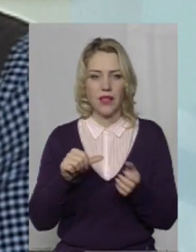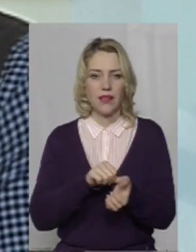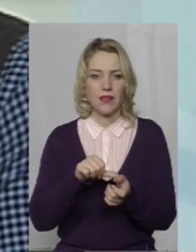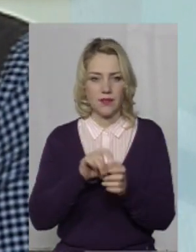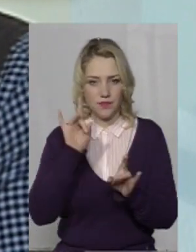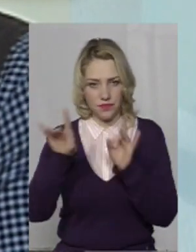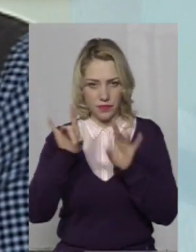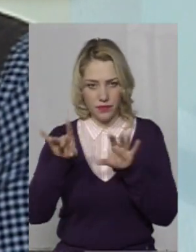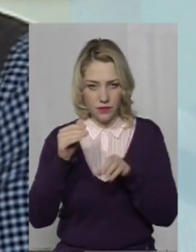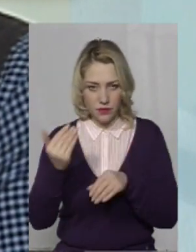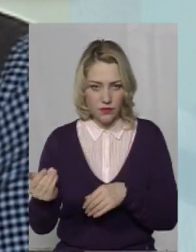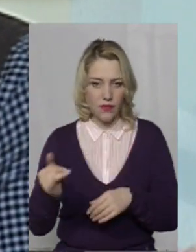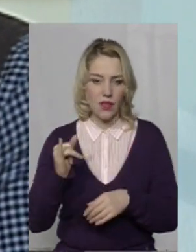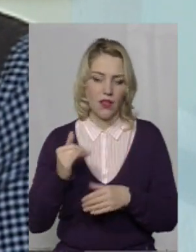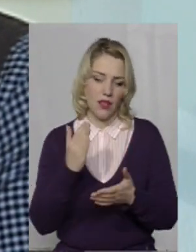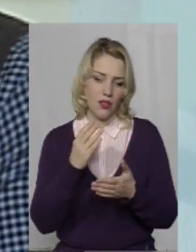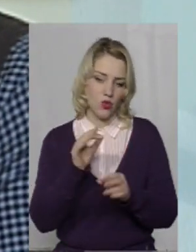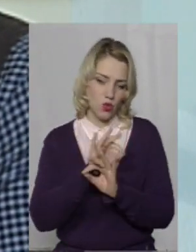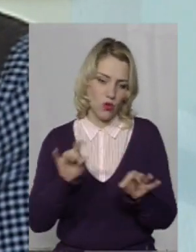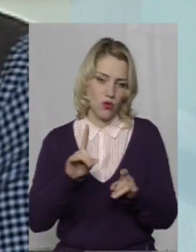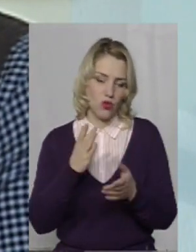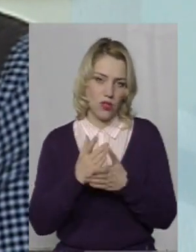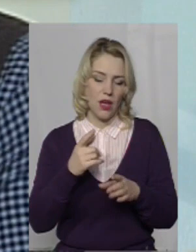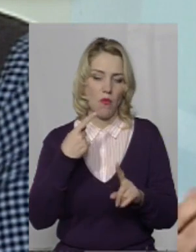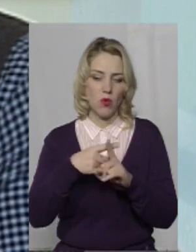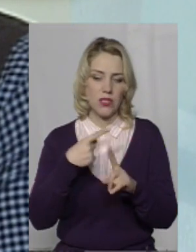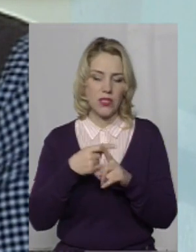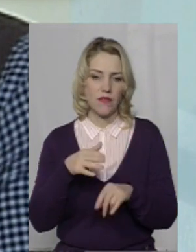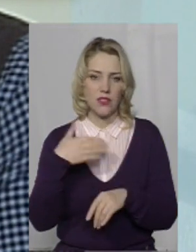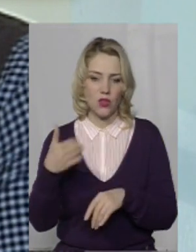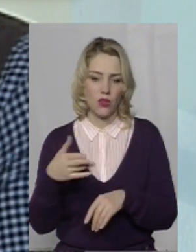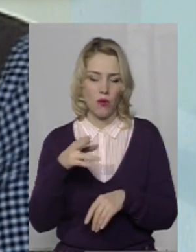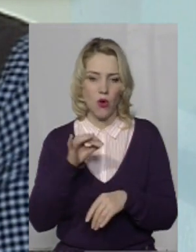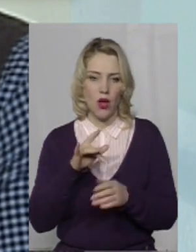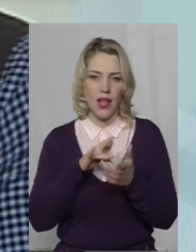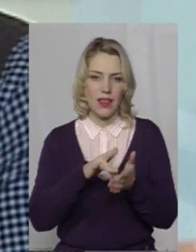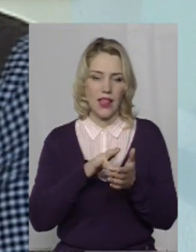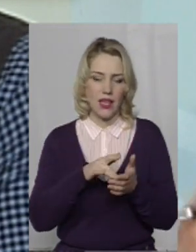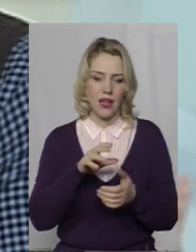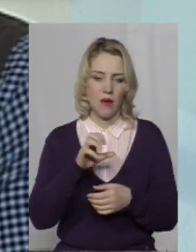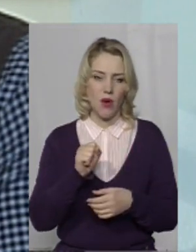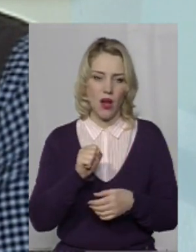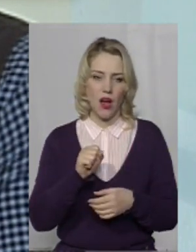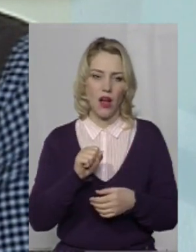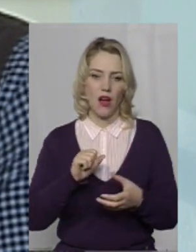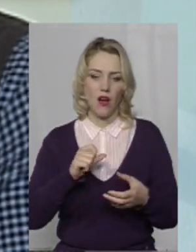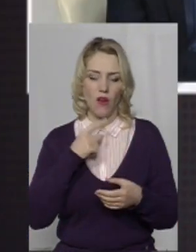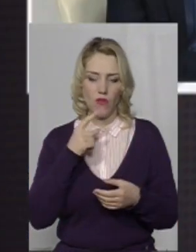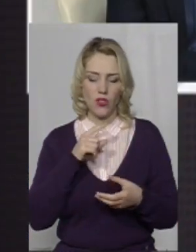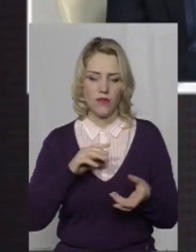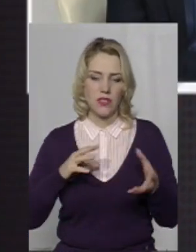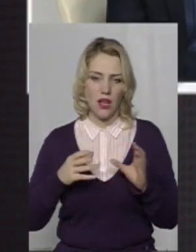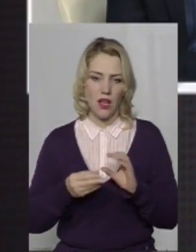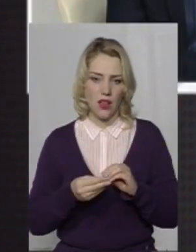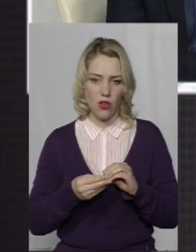чудово, що є позитивна сторона саме по телеграму, але, говорячи взагалом, за останній